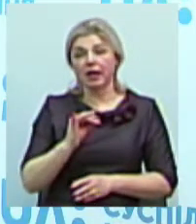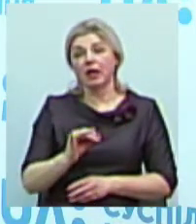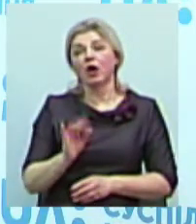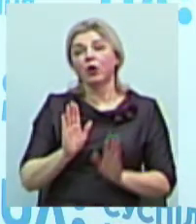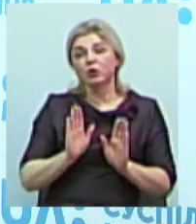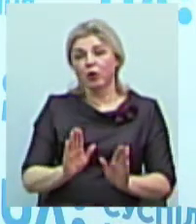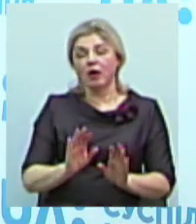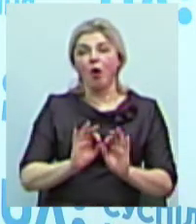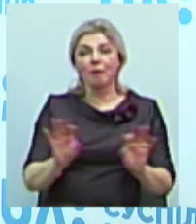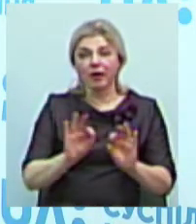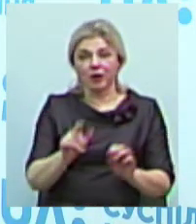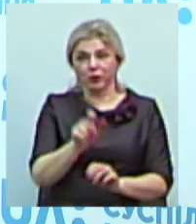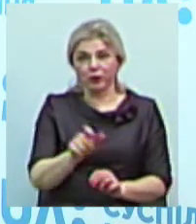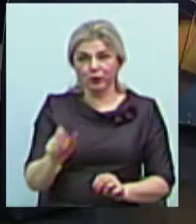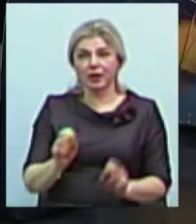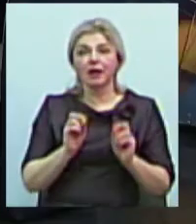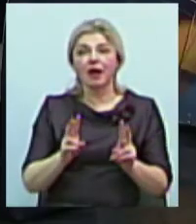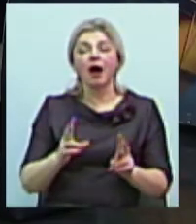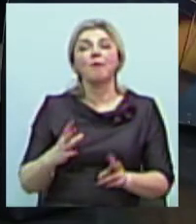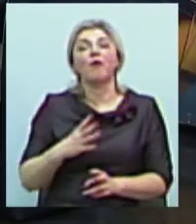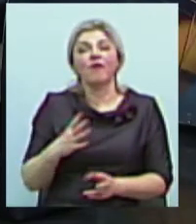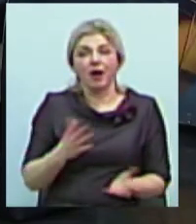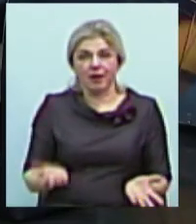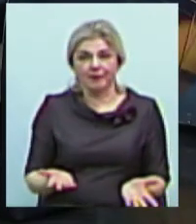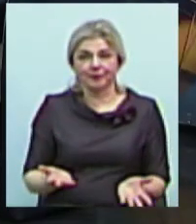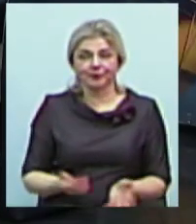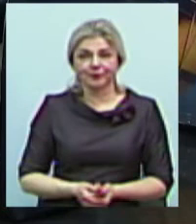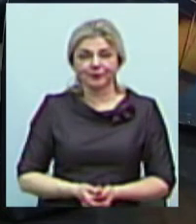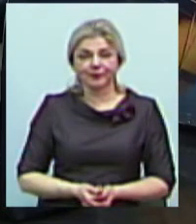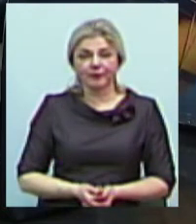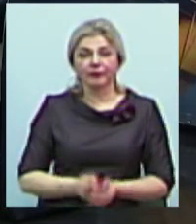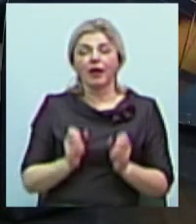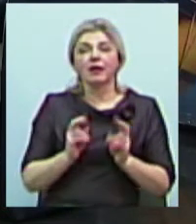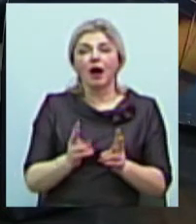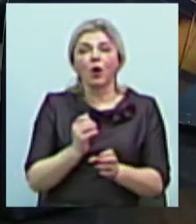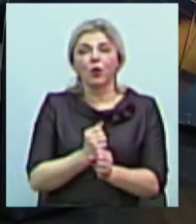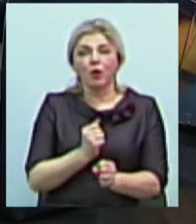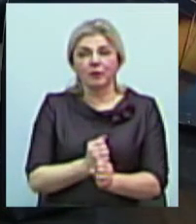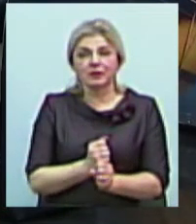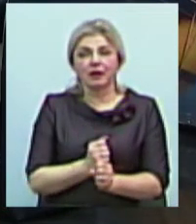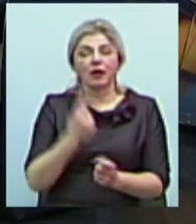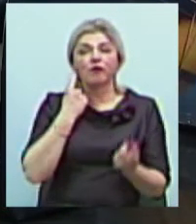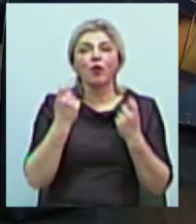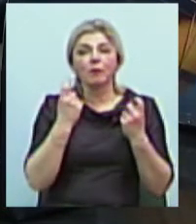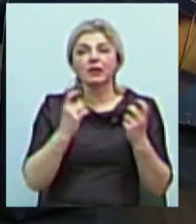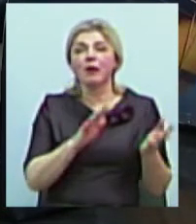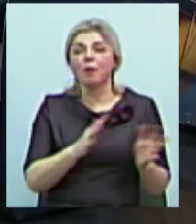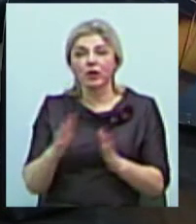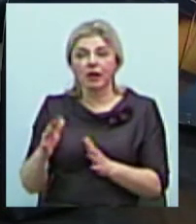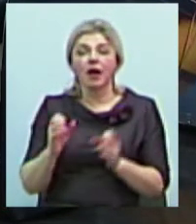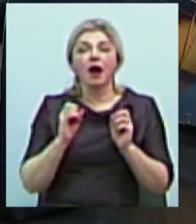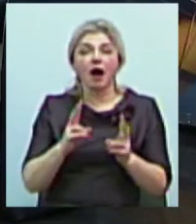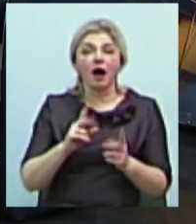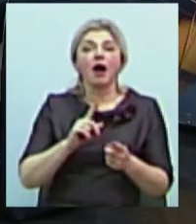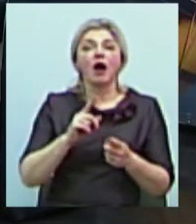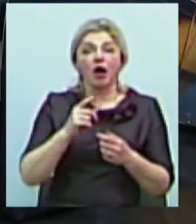пояснювати людям, як воно взагалі буває, як робиться інформаційна подія, як вона стається, як